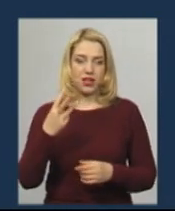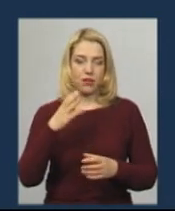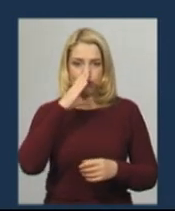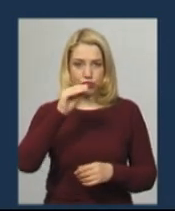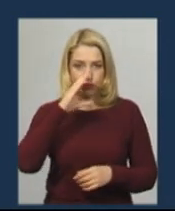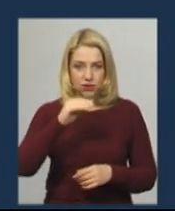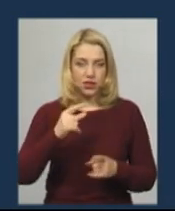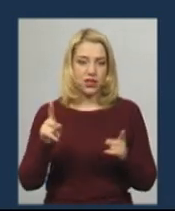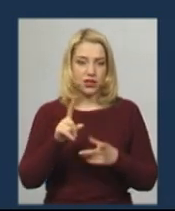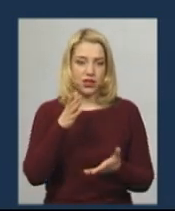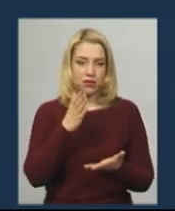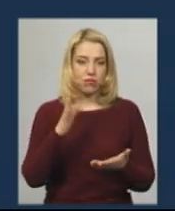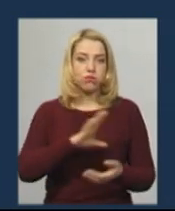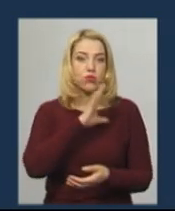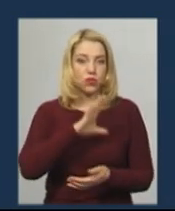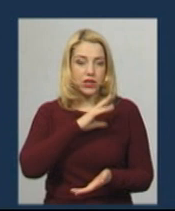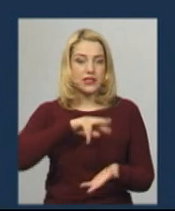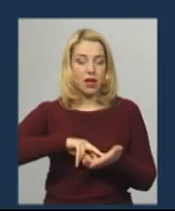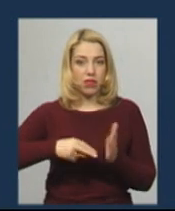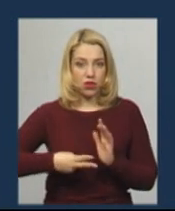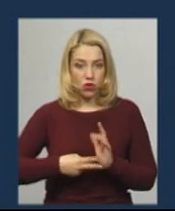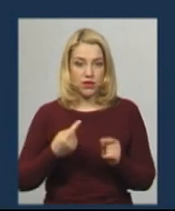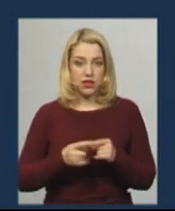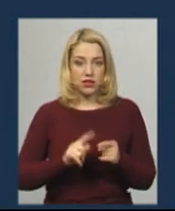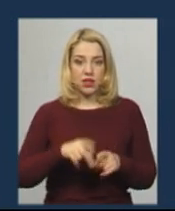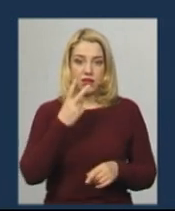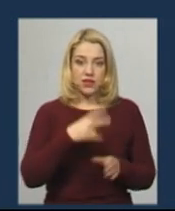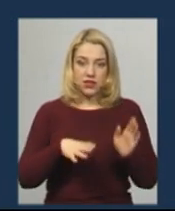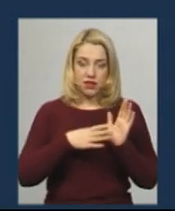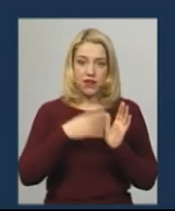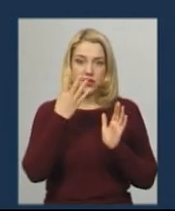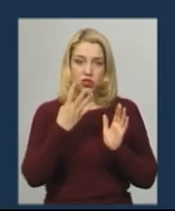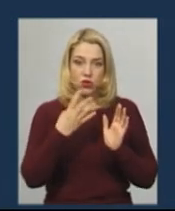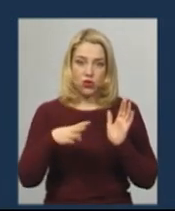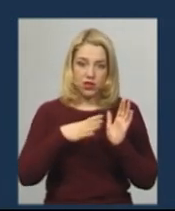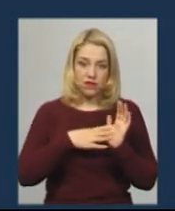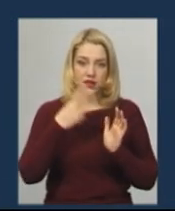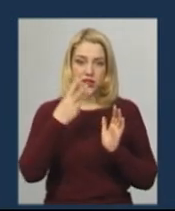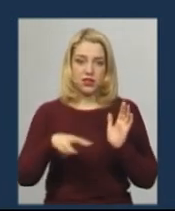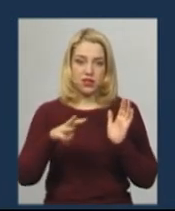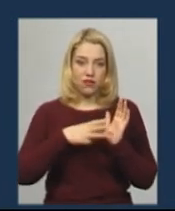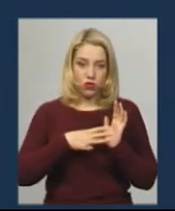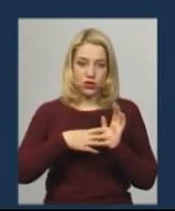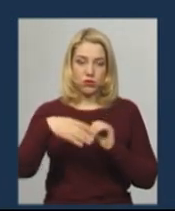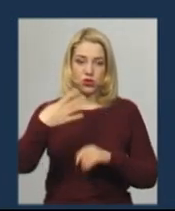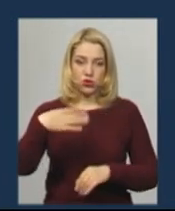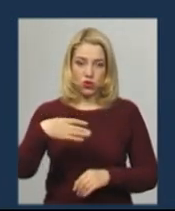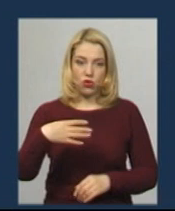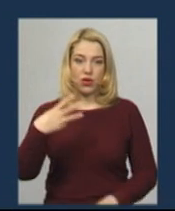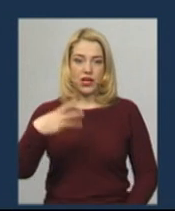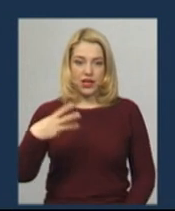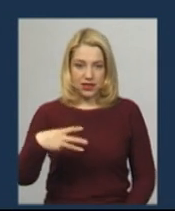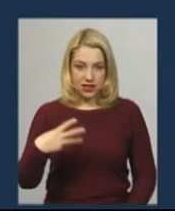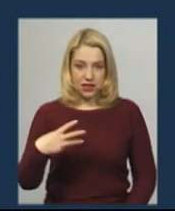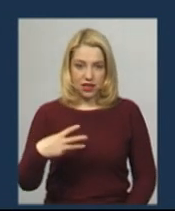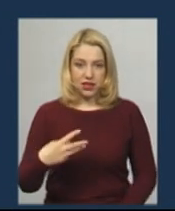автобуси, які були заплановані, це 29, 49, 38, 40 і